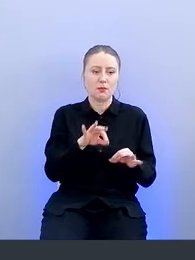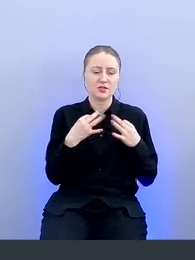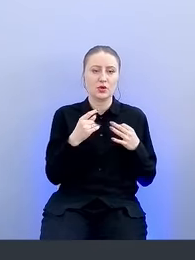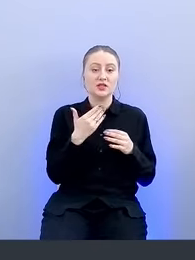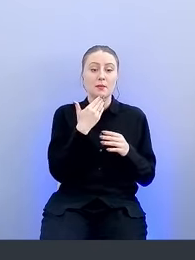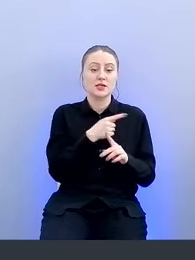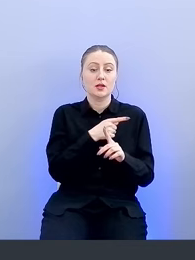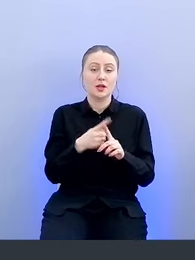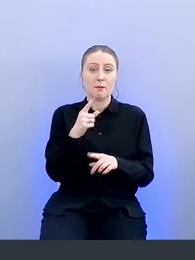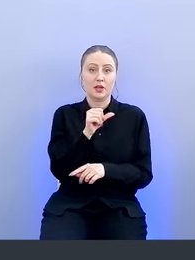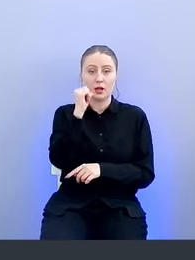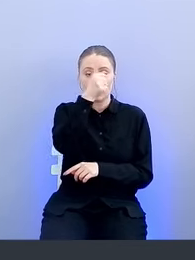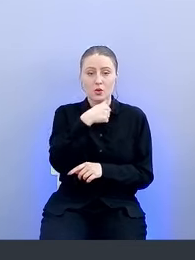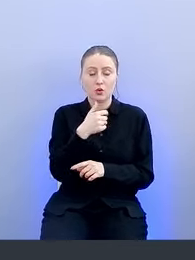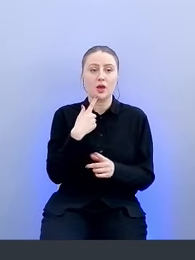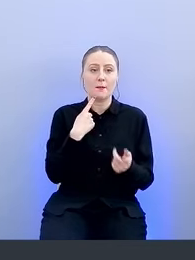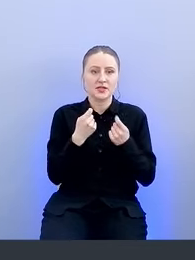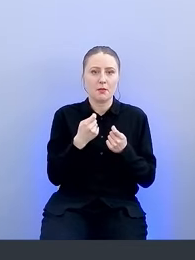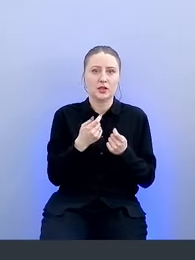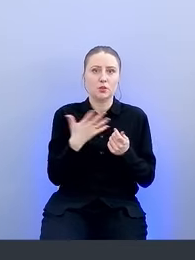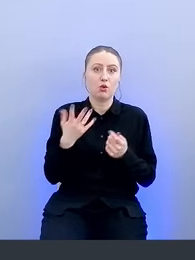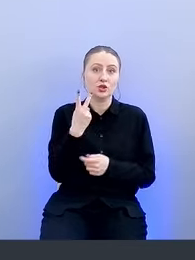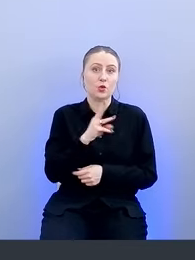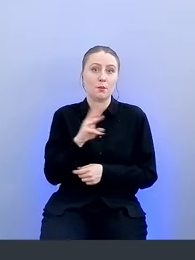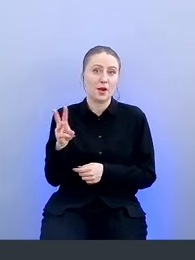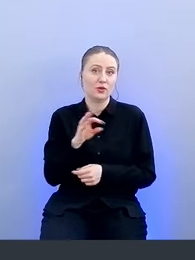полтора года обезопасить более 2 миллионов пользователей.